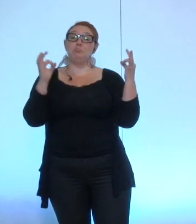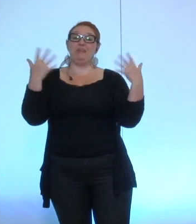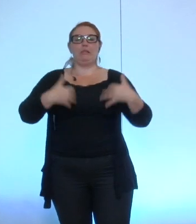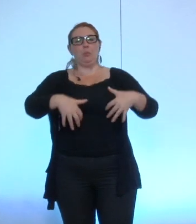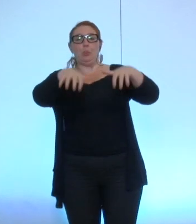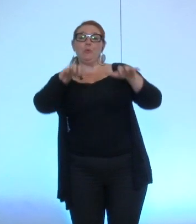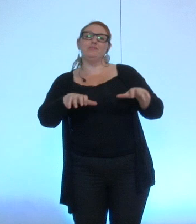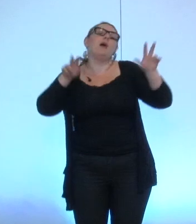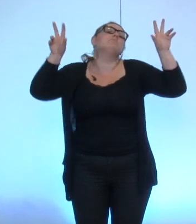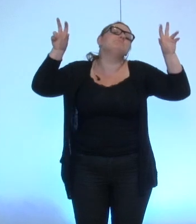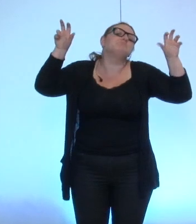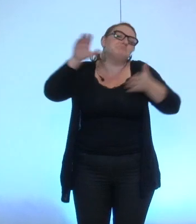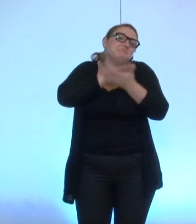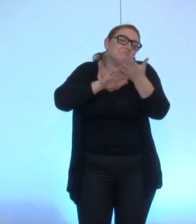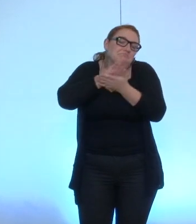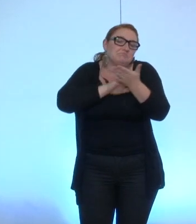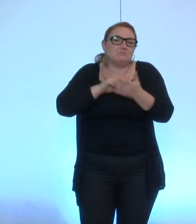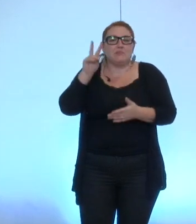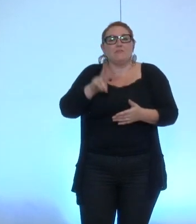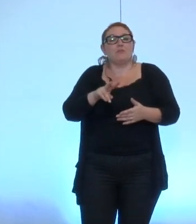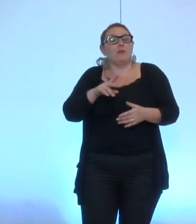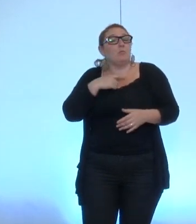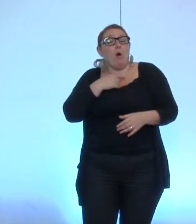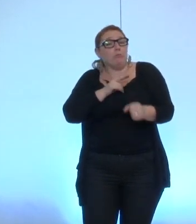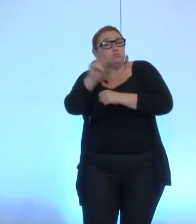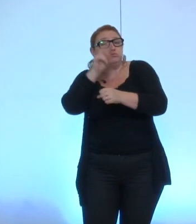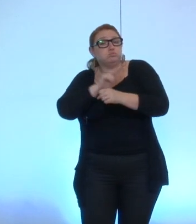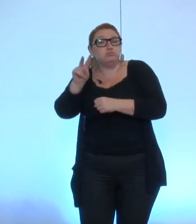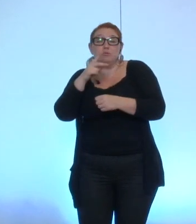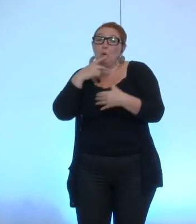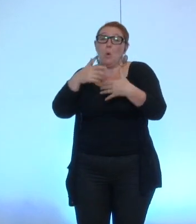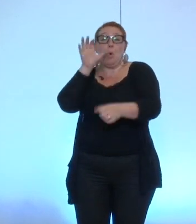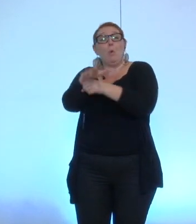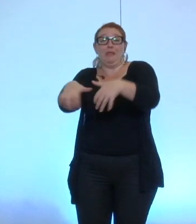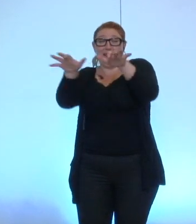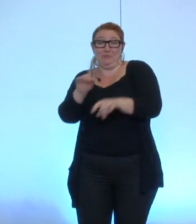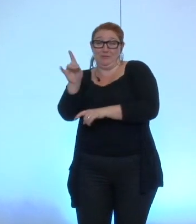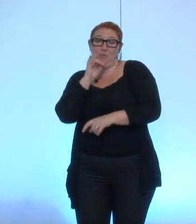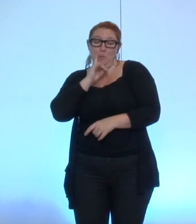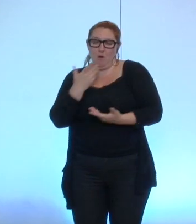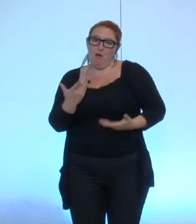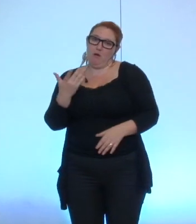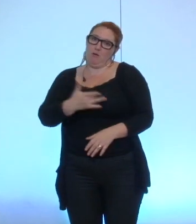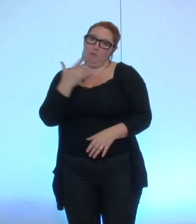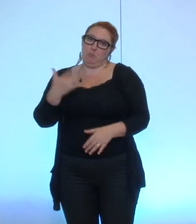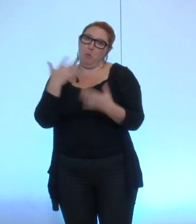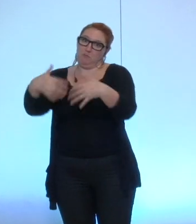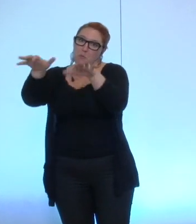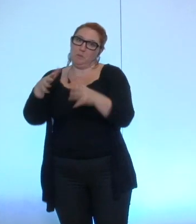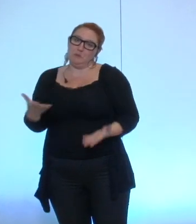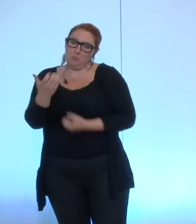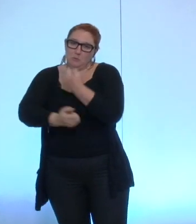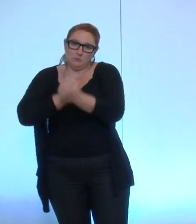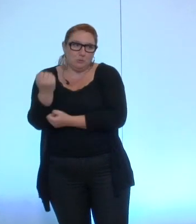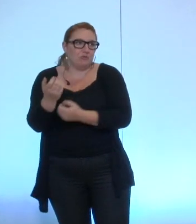cette expression, qui n'a rien d'une violence à l'égard de la profession de notaire qui souffre suffisamment en ce moment, la pauvre, en proposant,